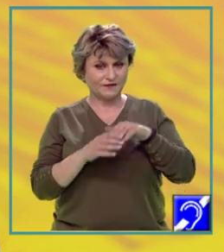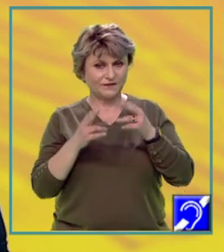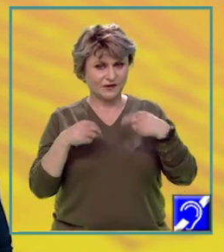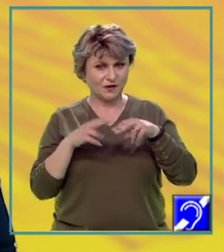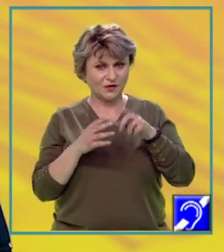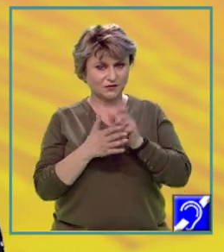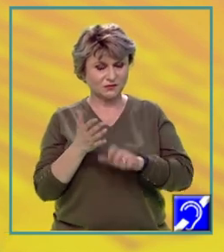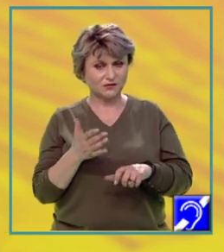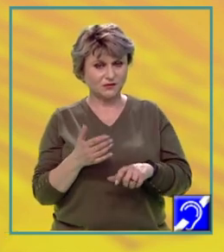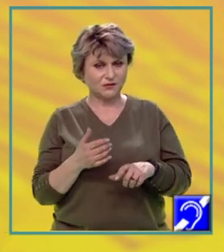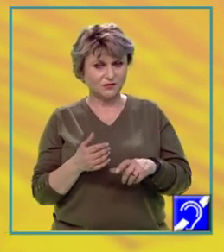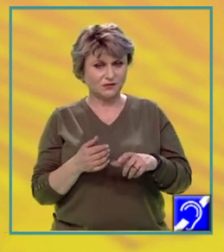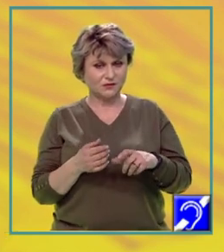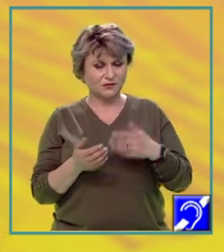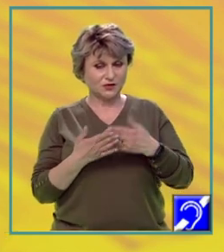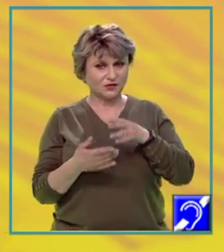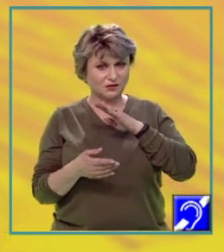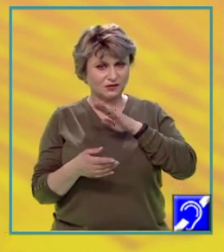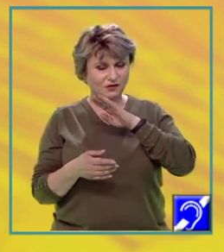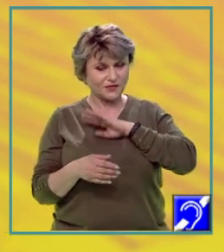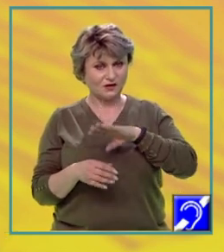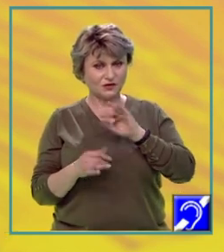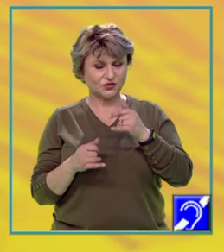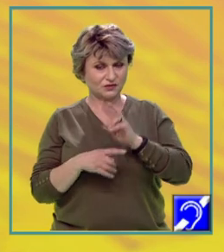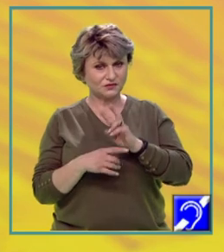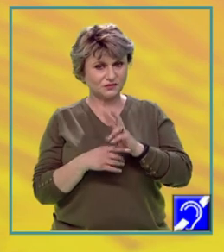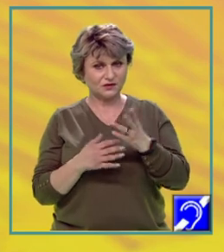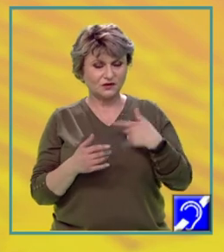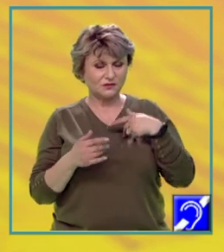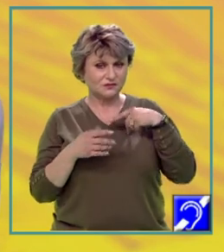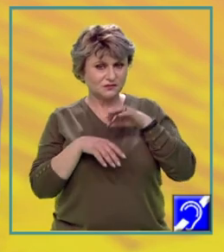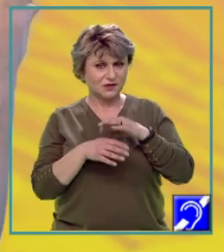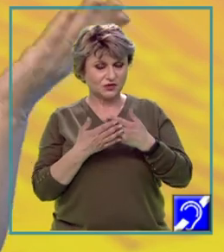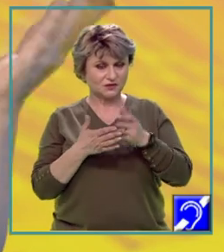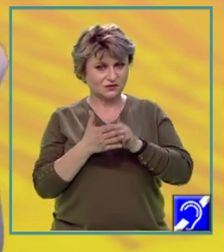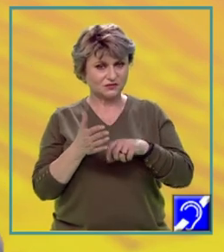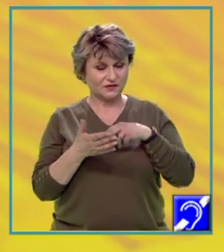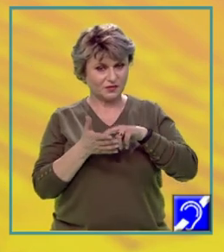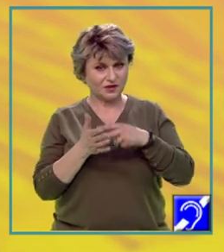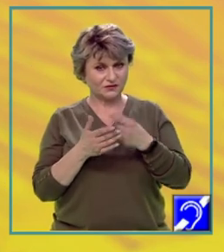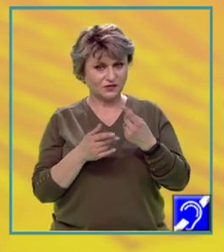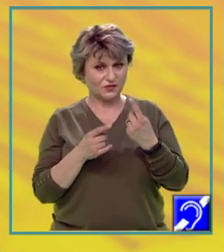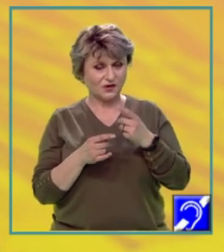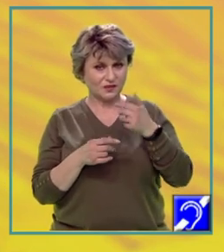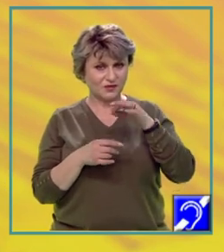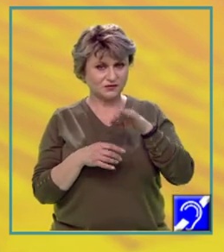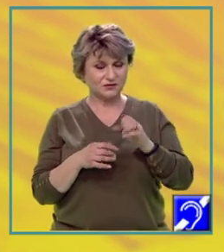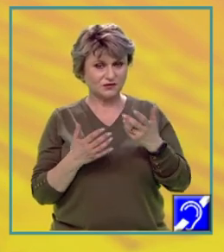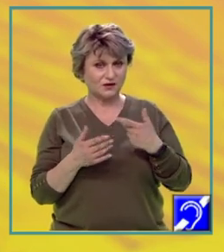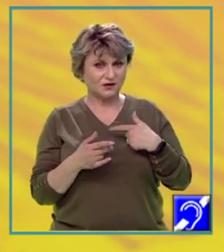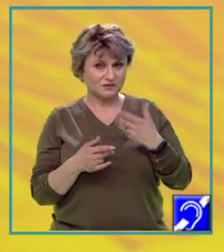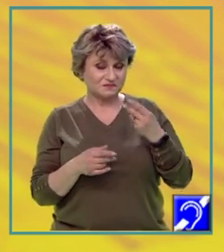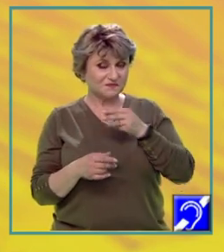lecției, în semn de mulțumire pentru răbdarea și atenția cu care ați vizionat această lecție, v-am pregătit o animație care